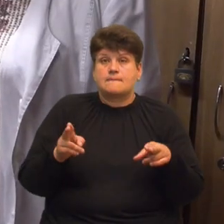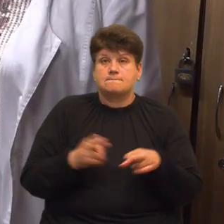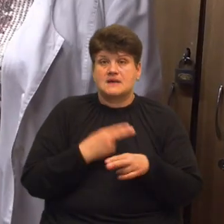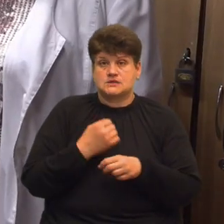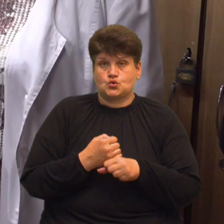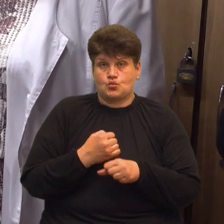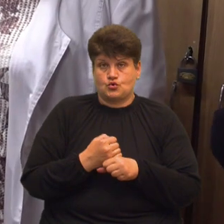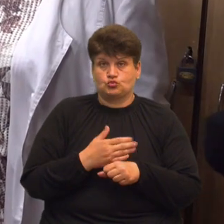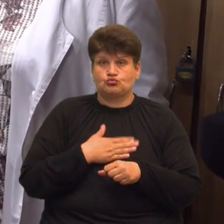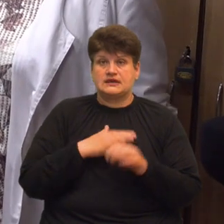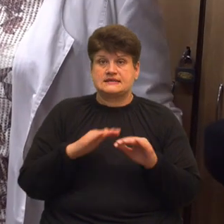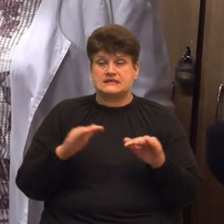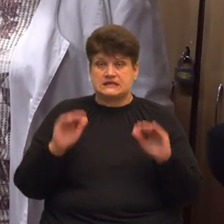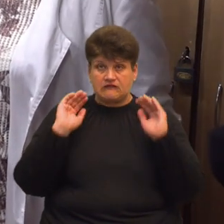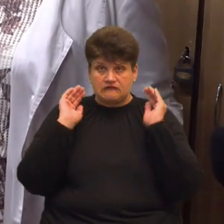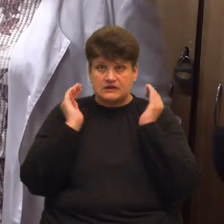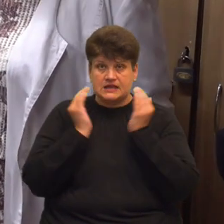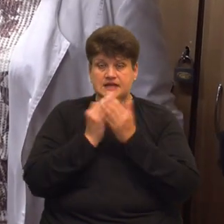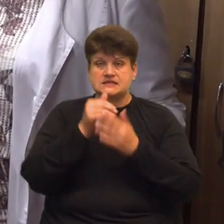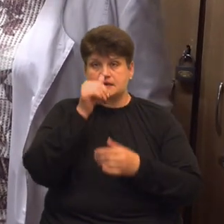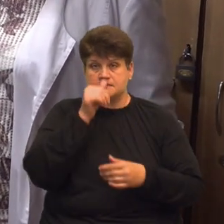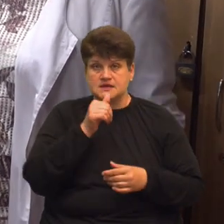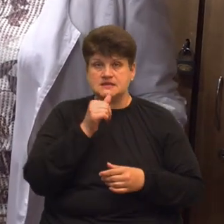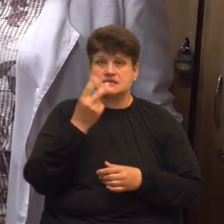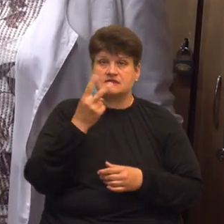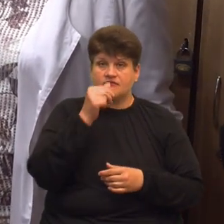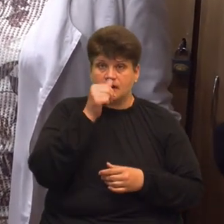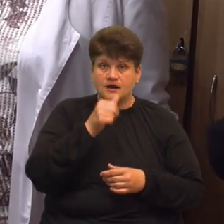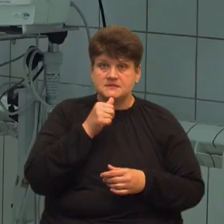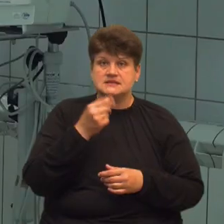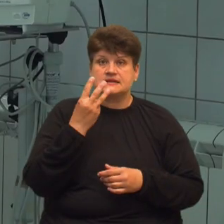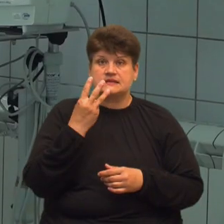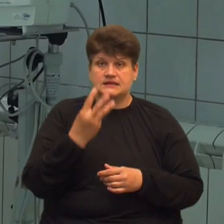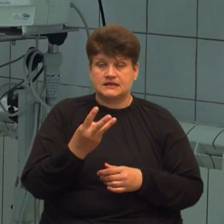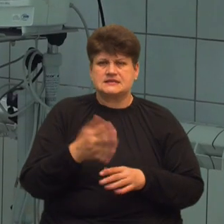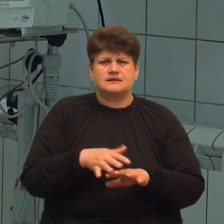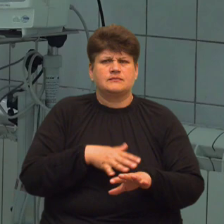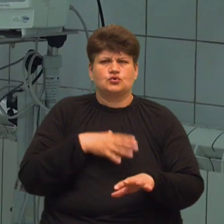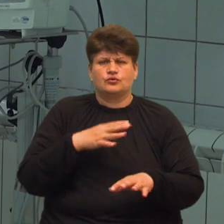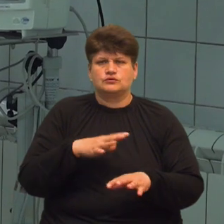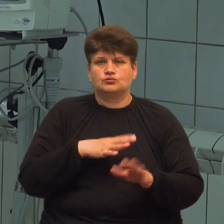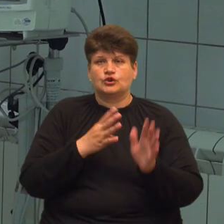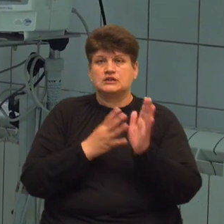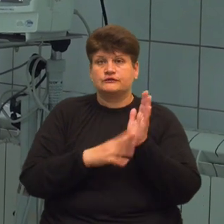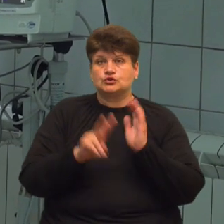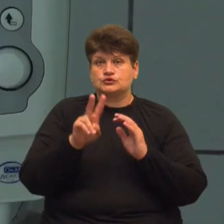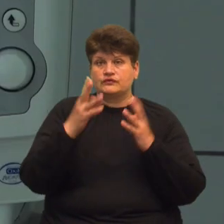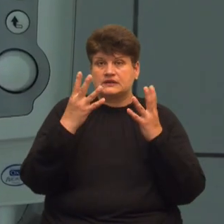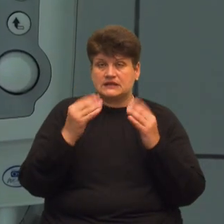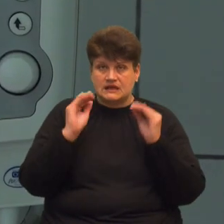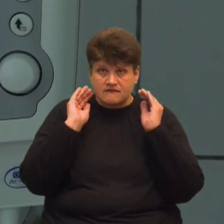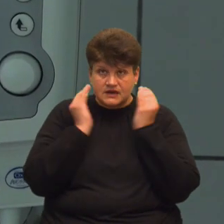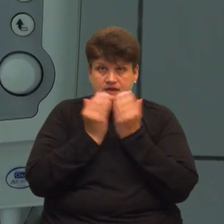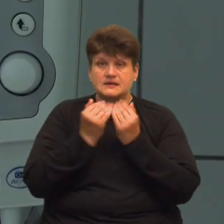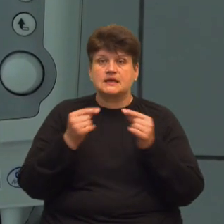нас діти знаходяться в реанімації і місяць, і два, і три. Найдовше дитин у нас перебували 92 дні в реанімації. Я точно